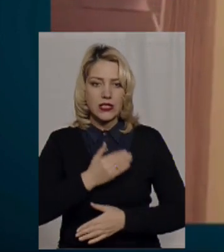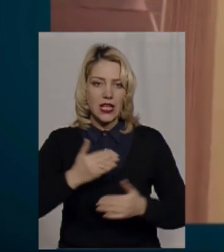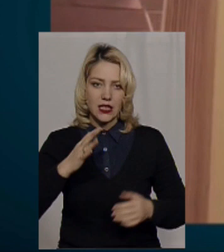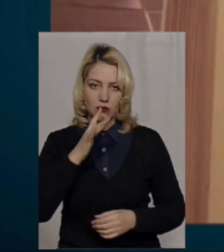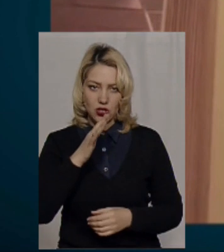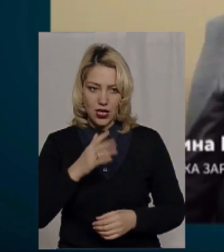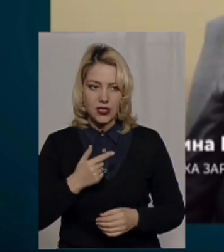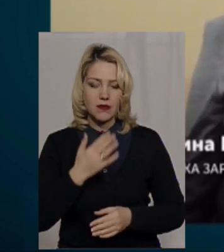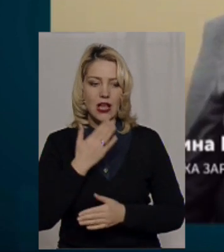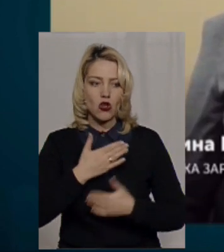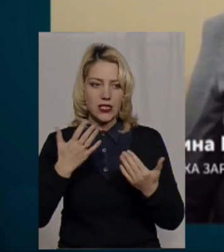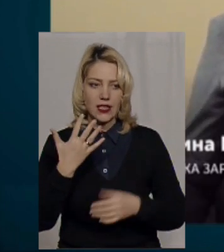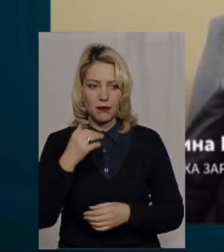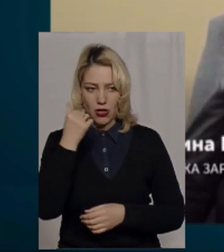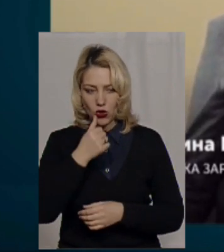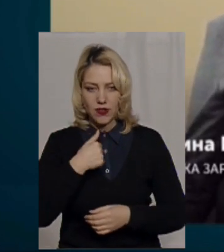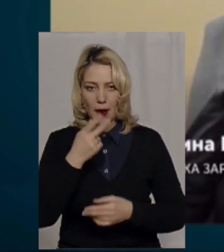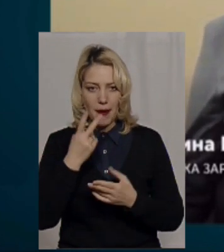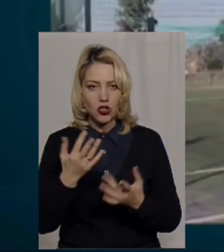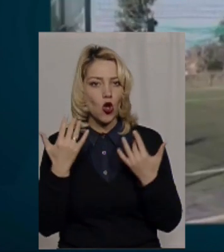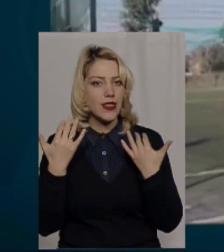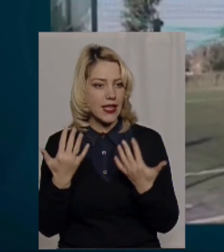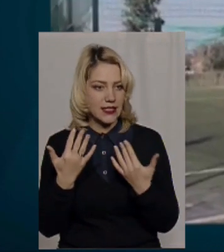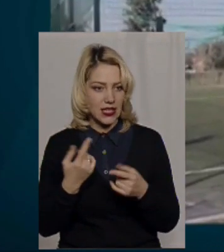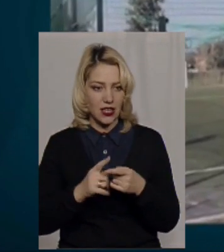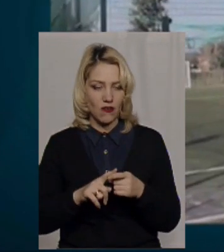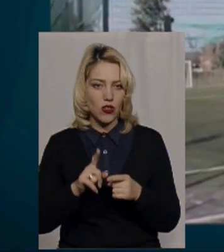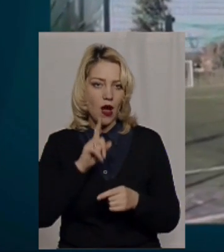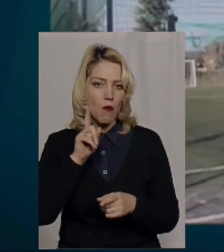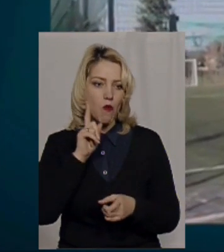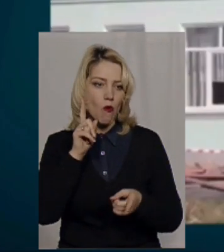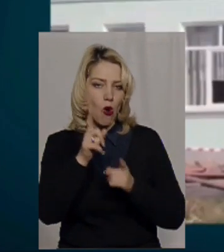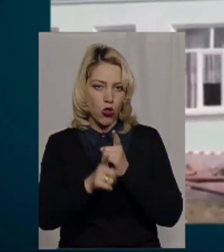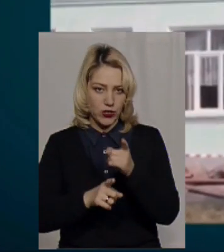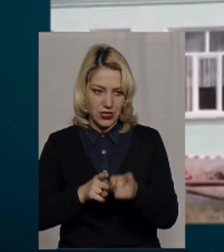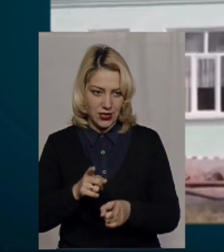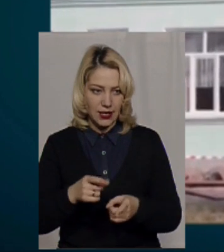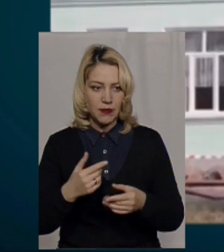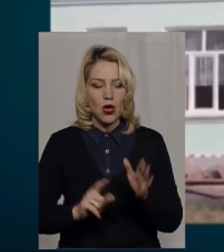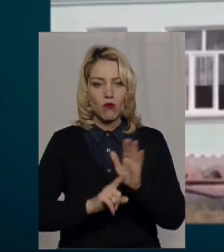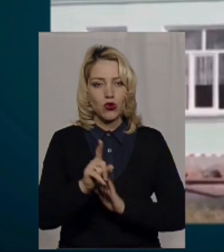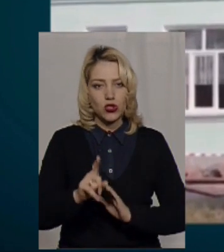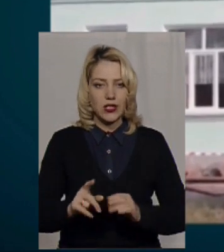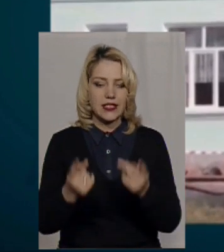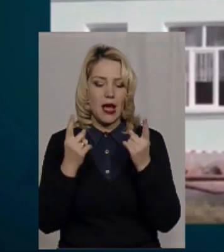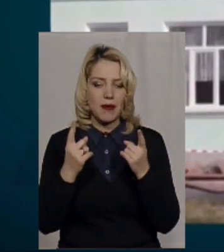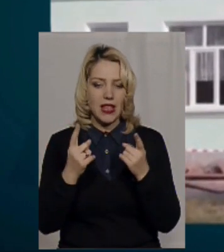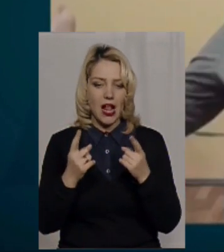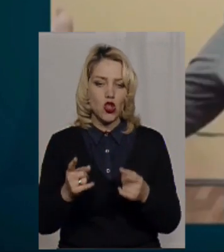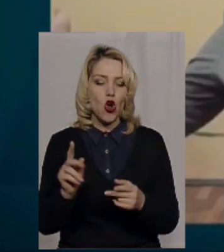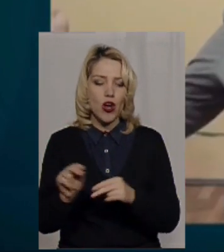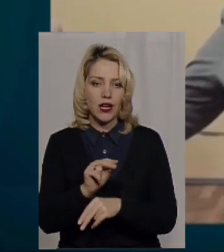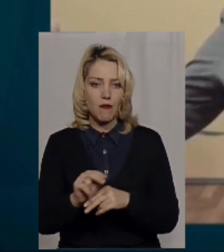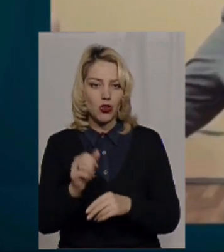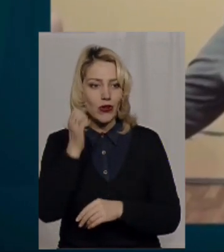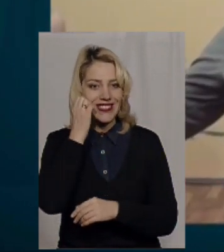принаймні за останніх років п'ять, як бачите, наскільки вона помолоділа. Почалося з капітального ремонту старого приміщення, от саме тому